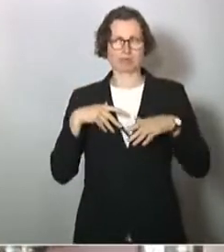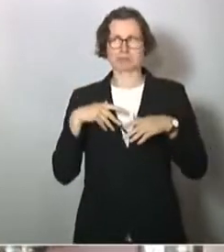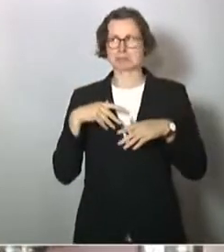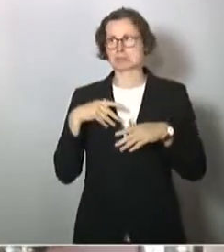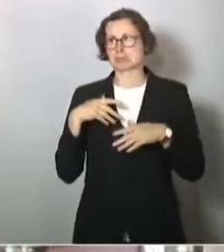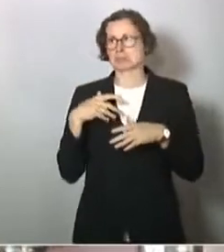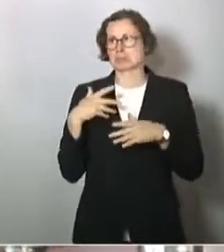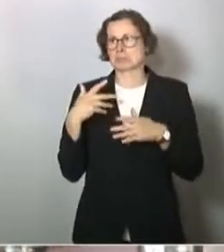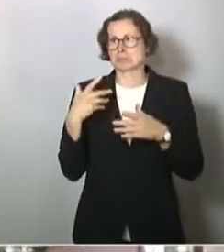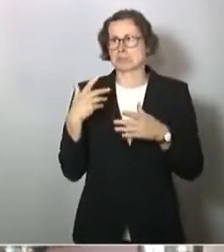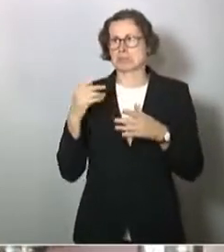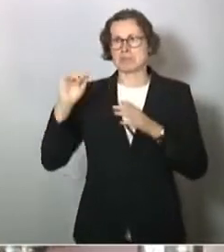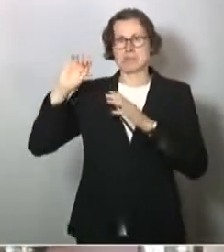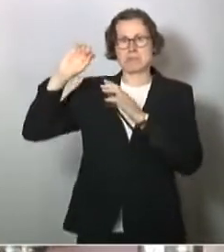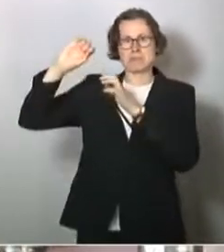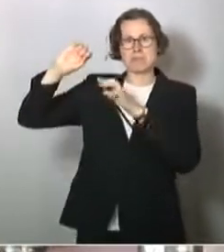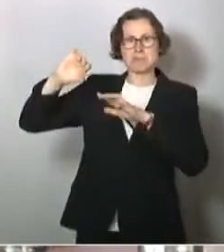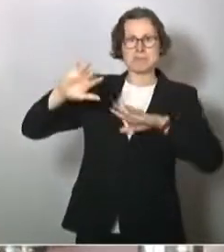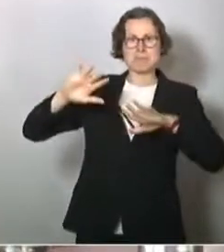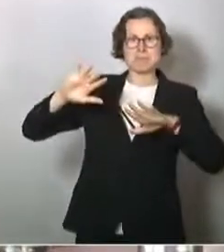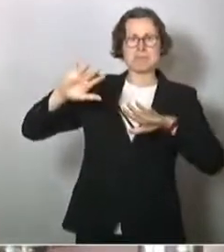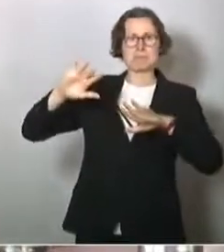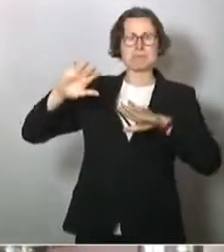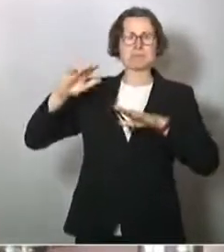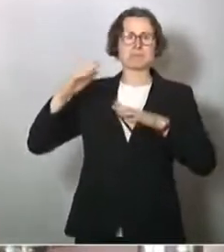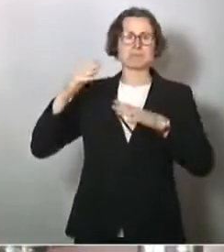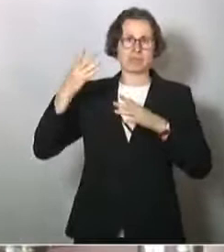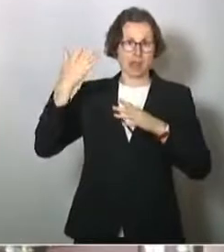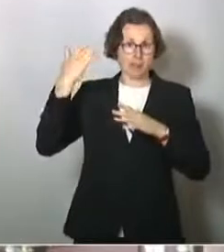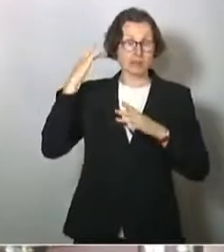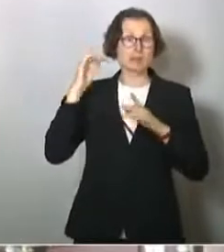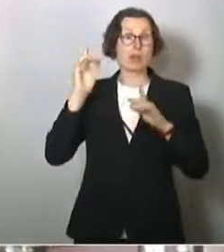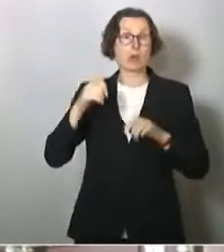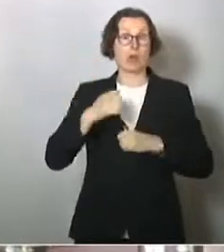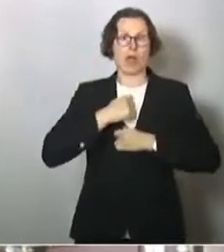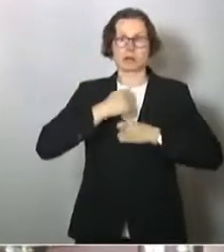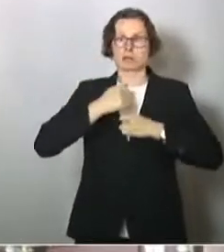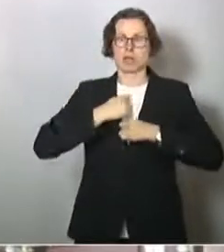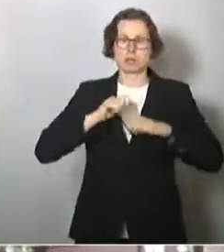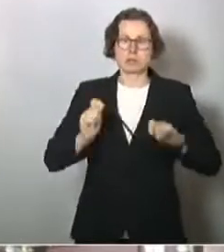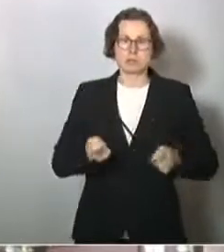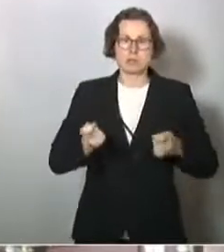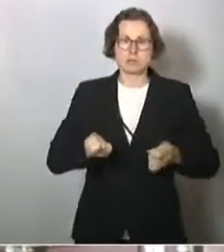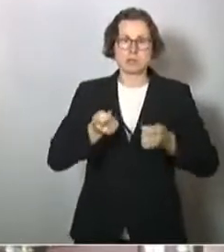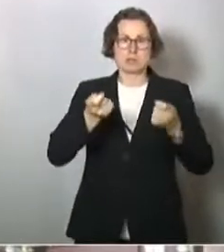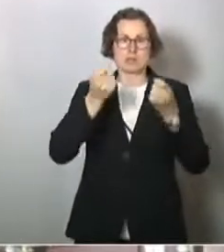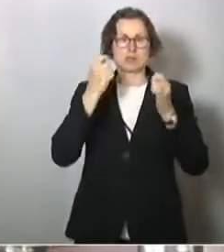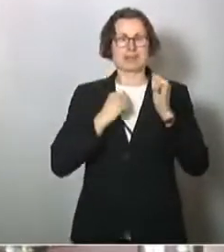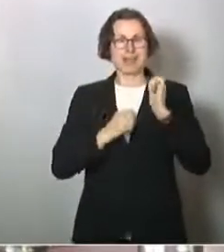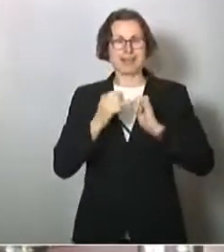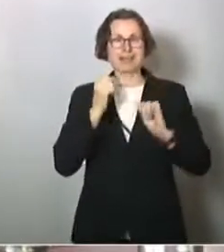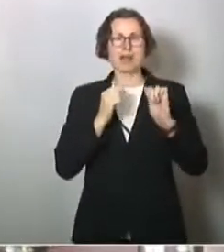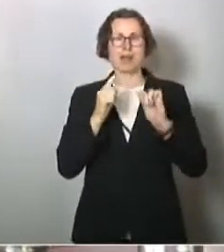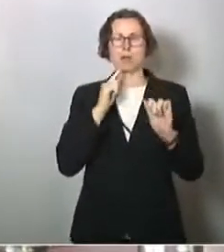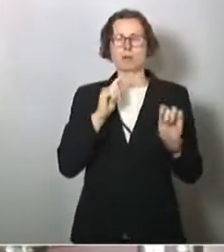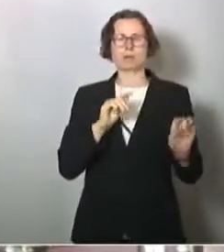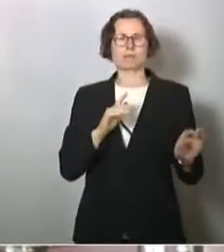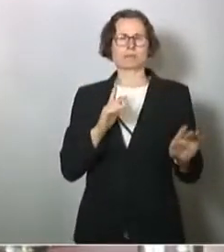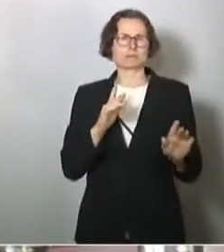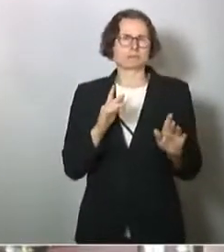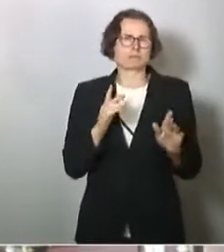eigentlich tatsächlich eine unnötige Panikmache, da leider auch mit durchsichtigen